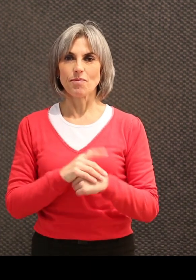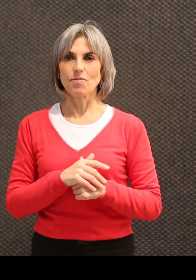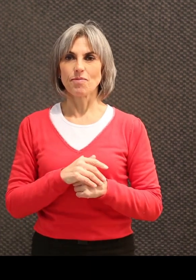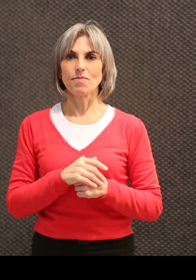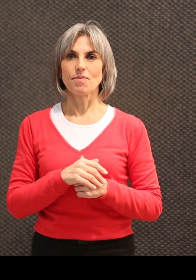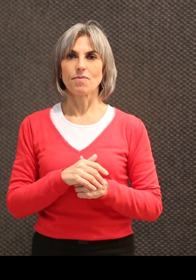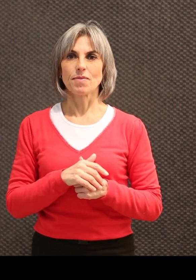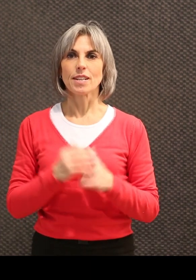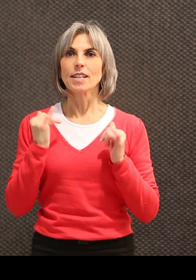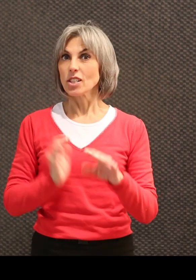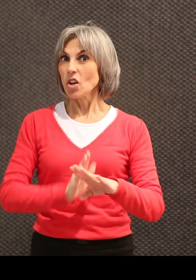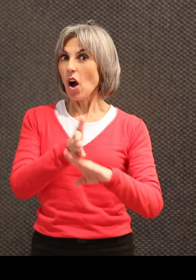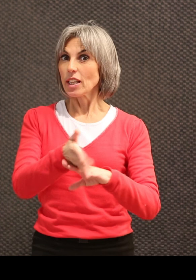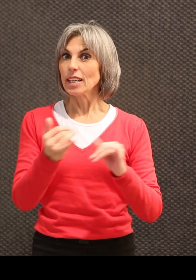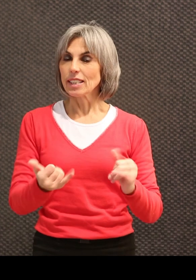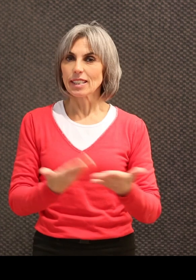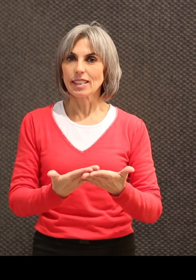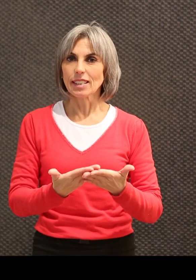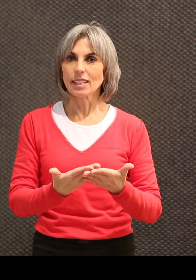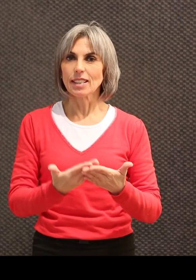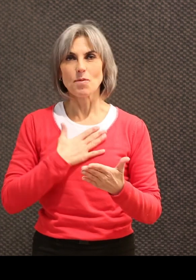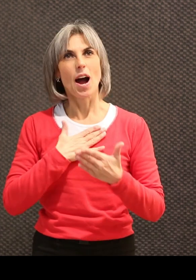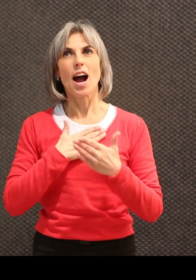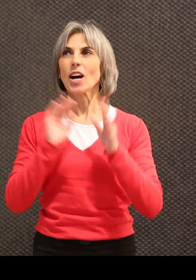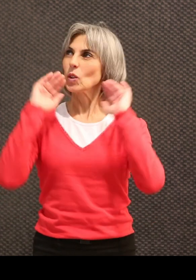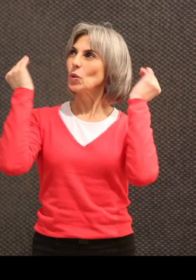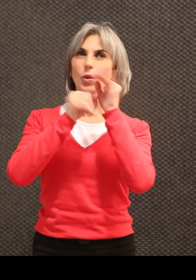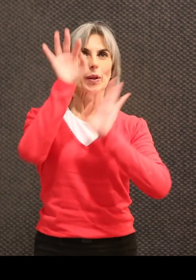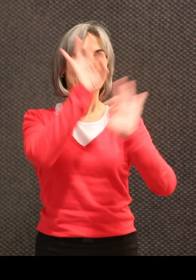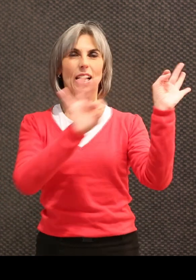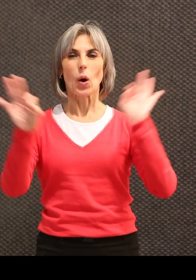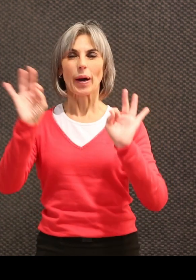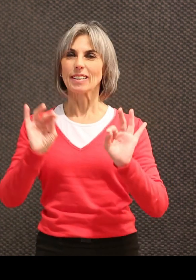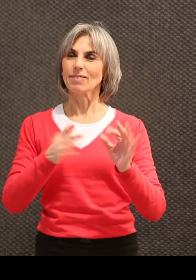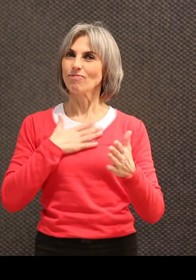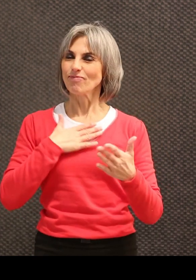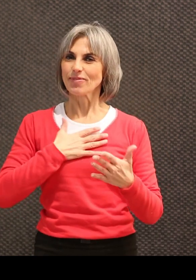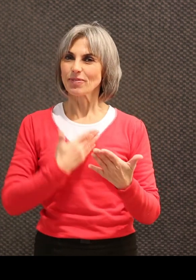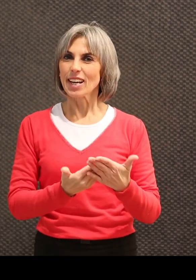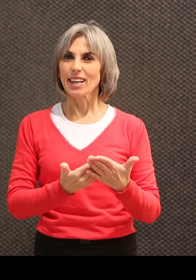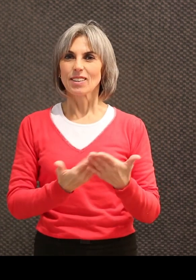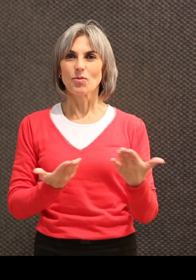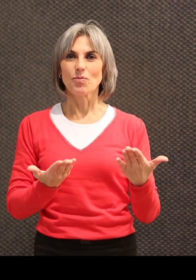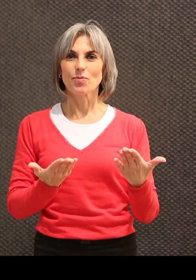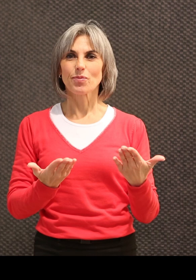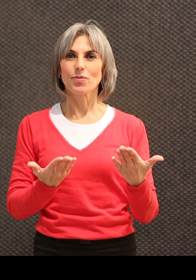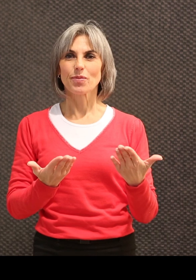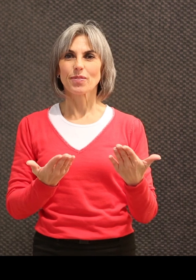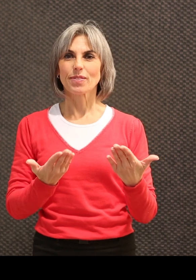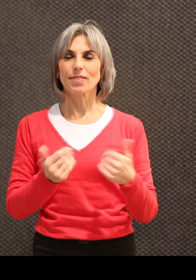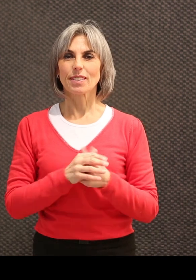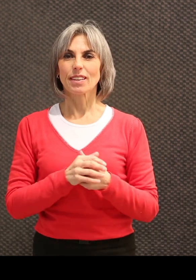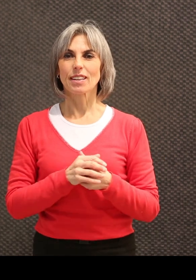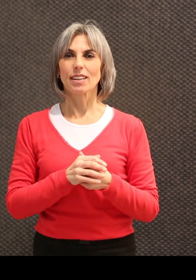ici, je m'aime décorer mon studio, parce qu'il faut avoir un peu plus de colère.